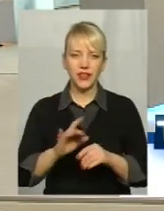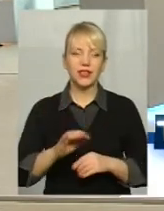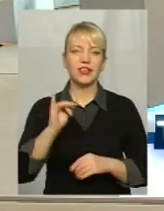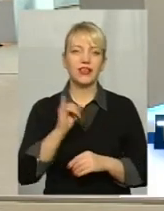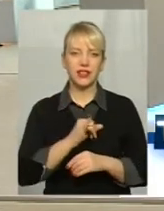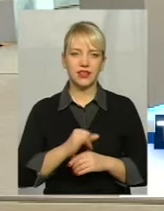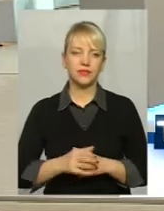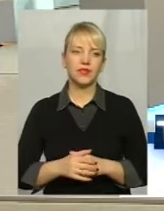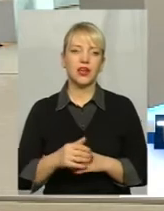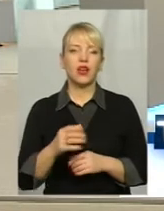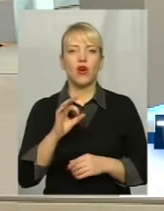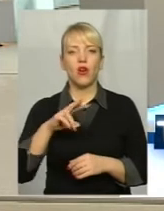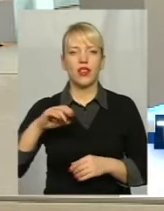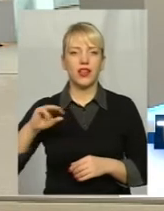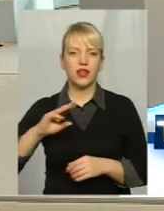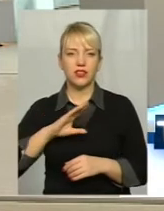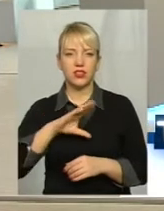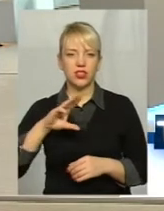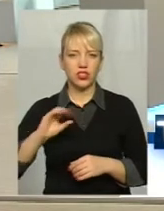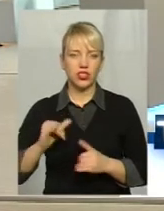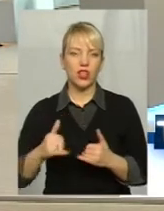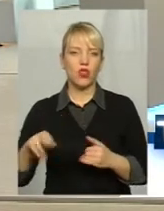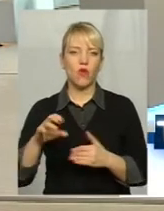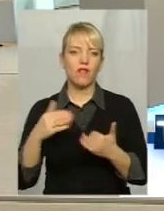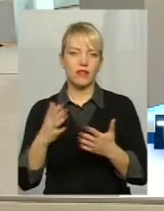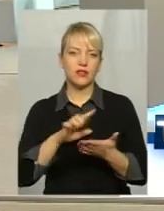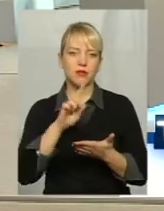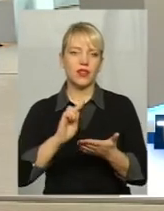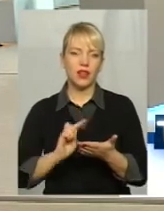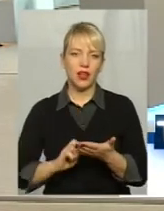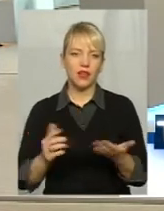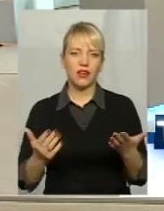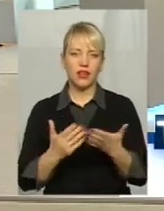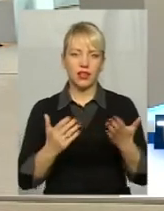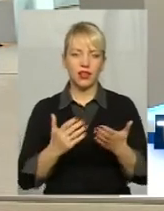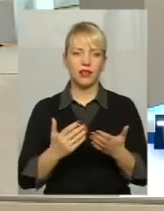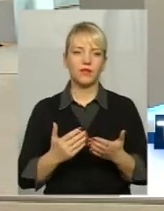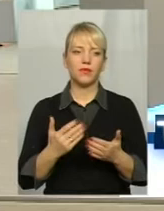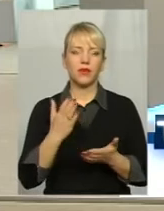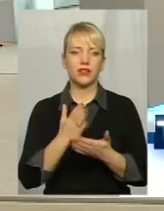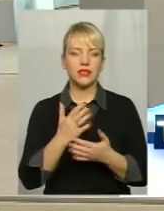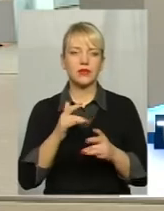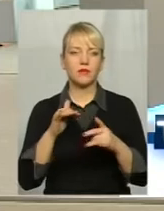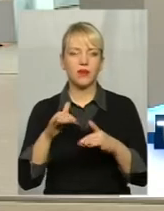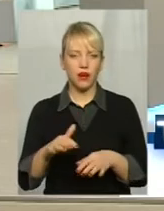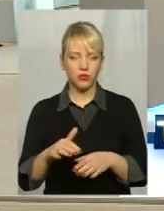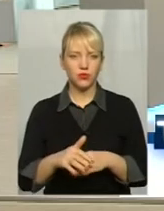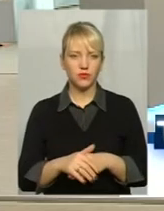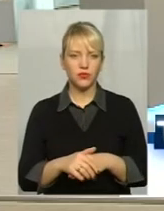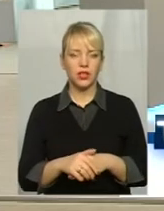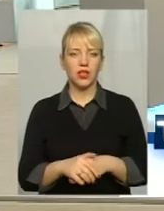Пане Олеже, перше питання все-таки до вас, як до людини, яка безпосередньо з тим має справу з